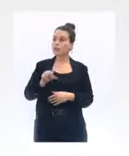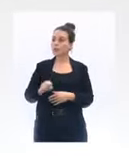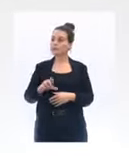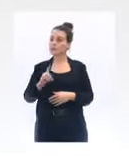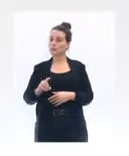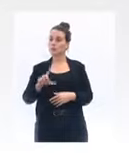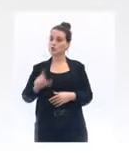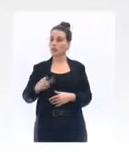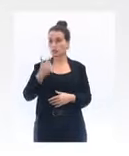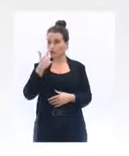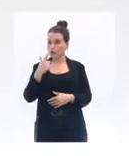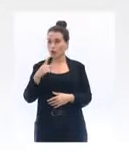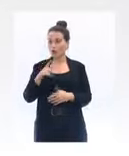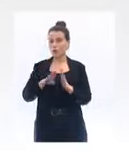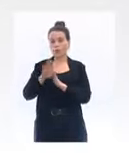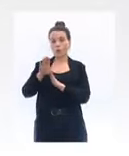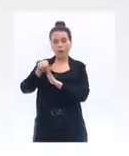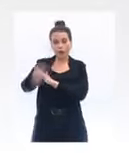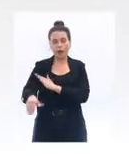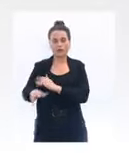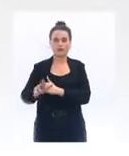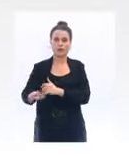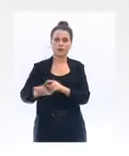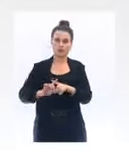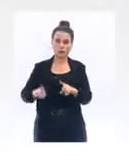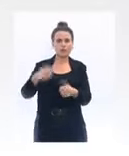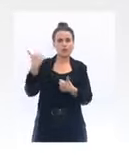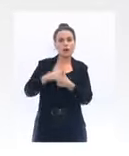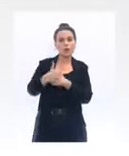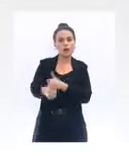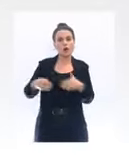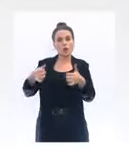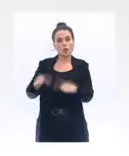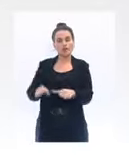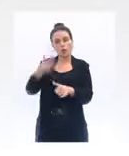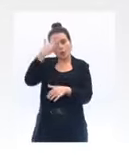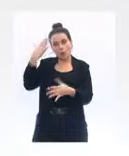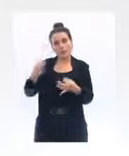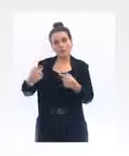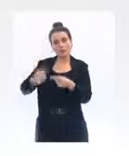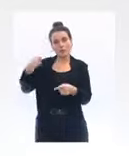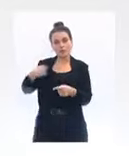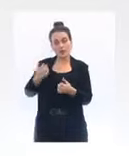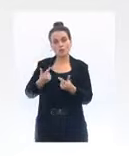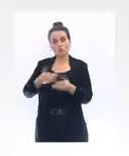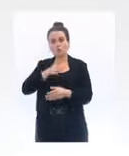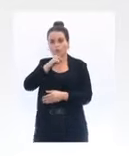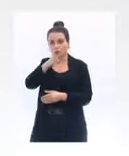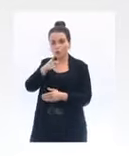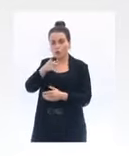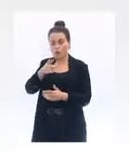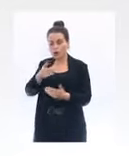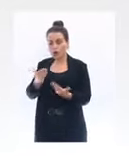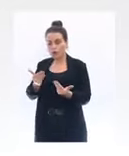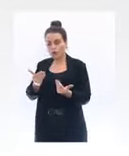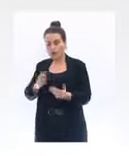une baisse de la courbe. Pendant le confinement au printemps, il a fallu quand même attendre quelques jours, un peu moins d'une semaine, pour commencer à avoir un impact sur l'incident, c'est-à